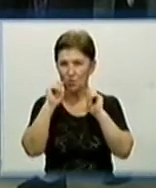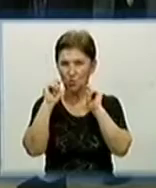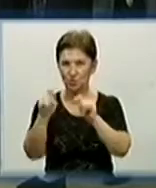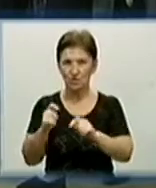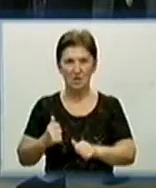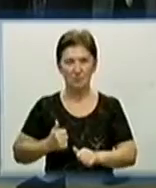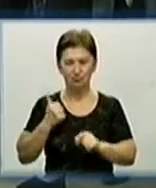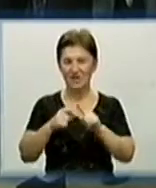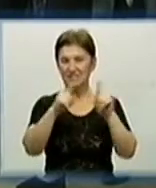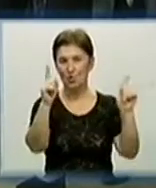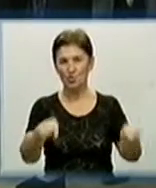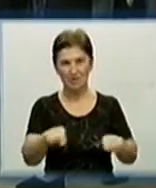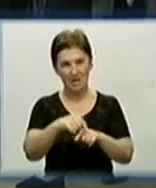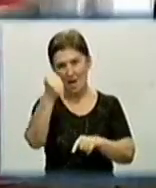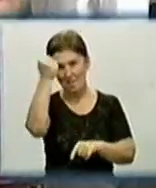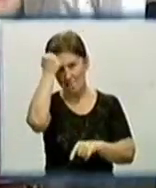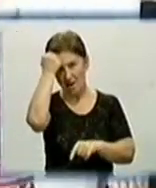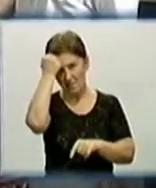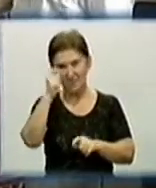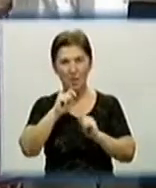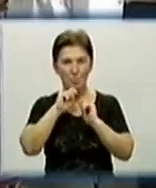почесну грамоту та пам'ятний подарунок.